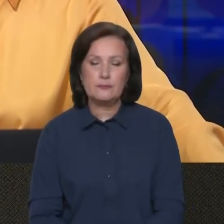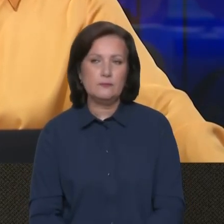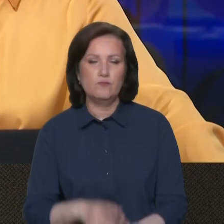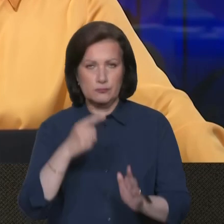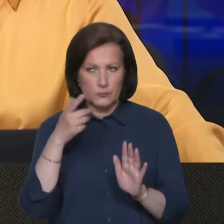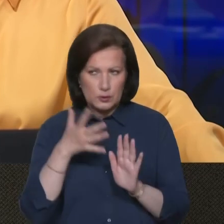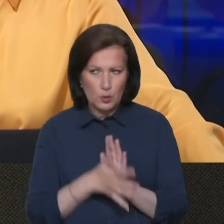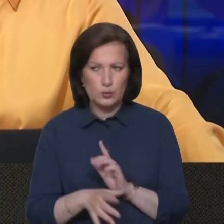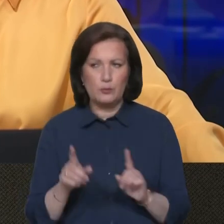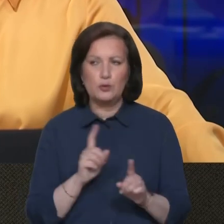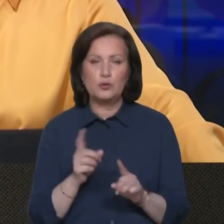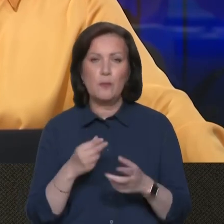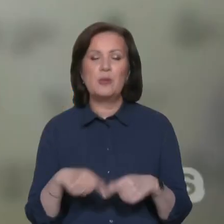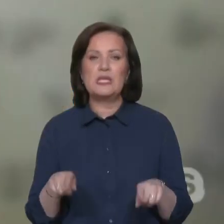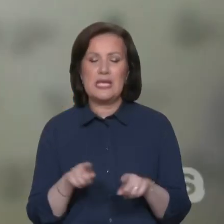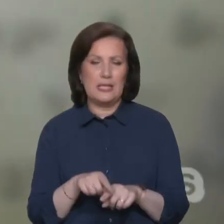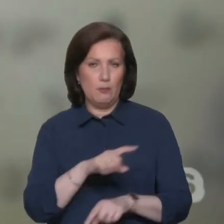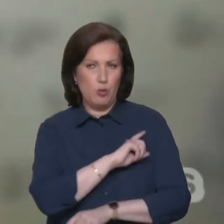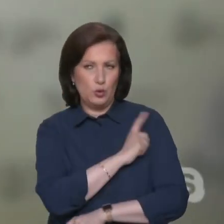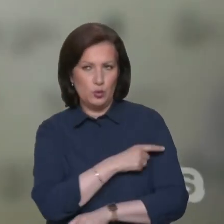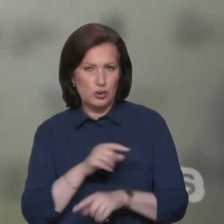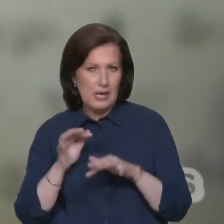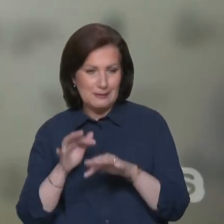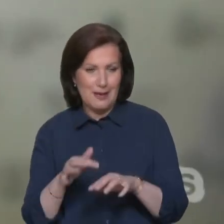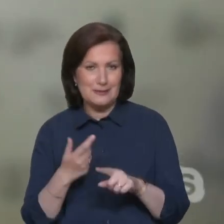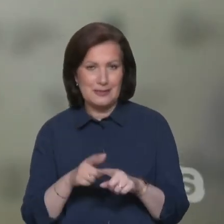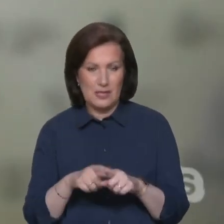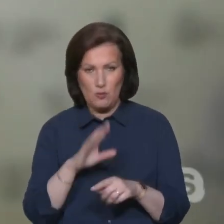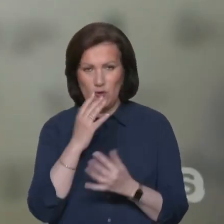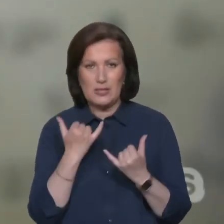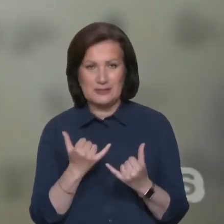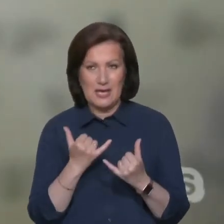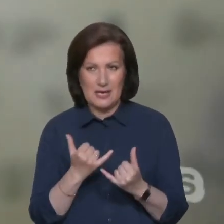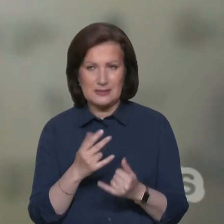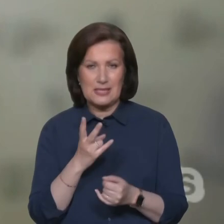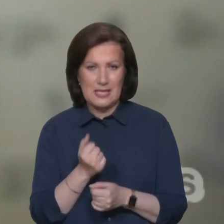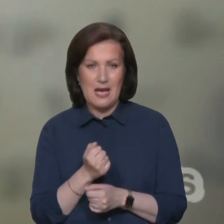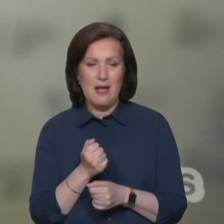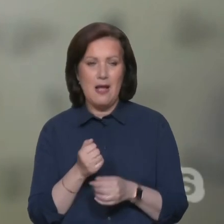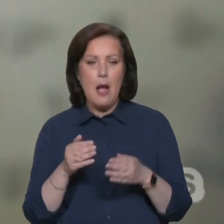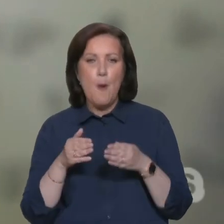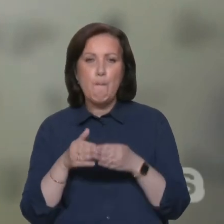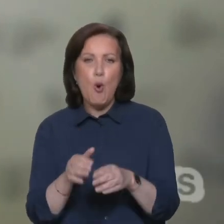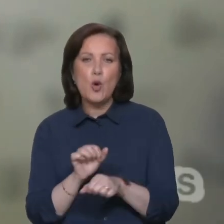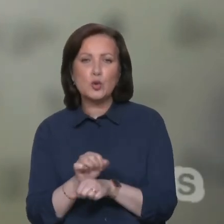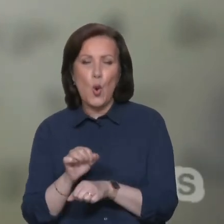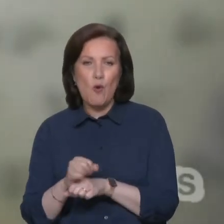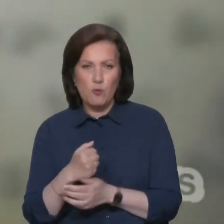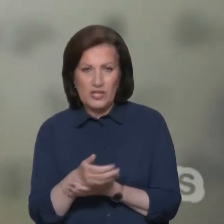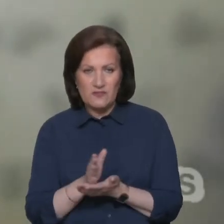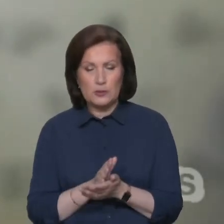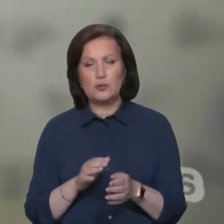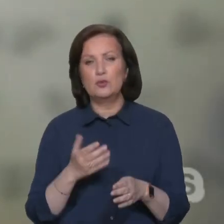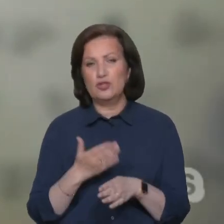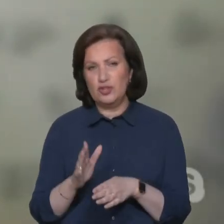Розуміємо, що при такій потужній атації, яку ворог зараз спрямовує саме на портову інфраструктуру, частина